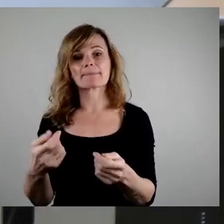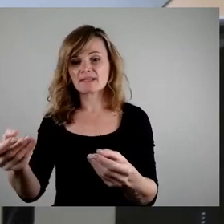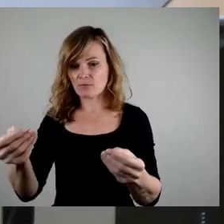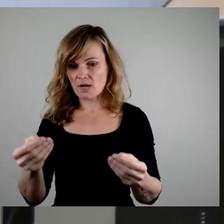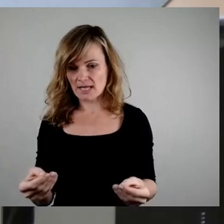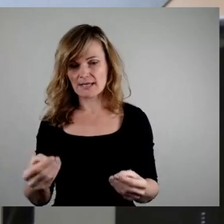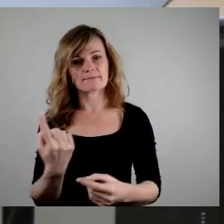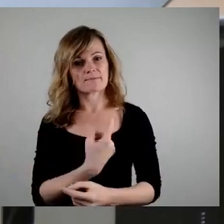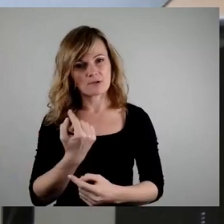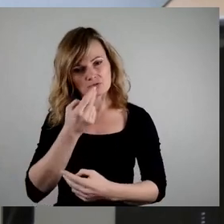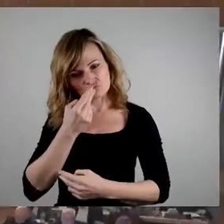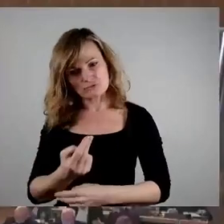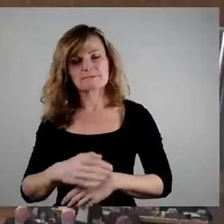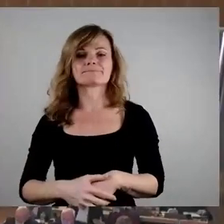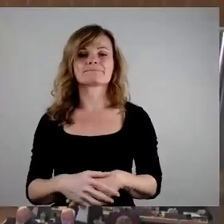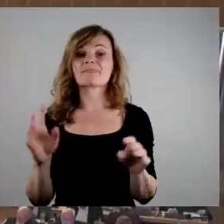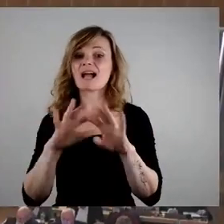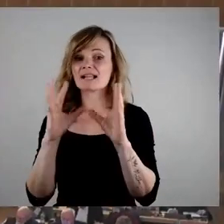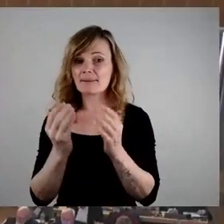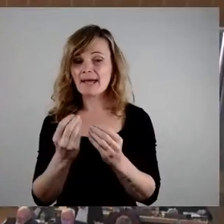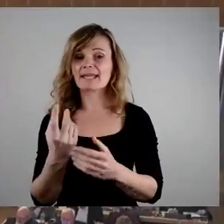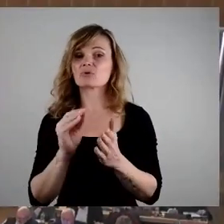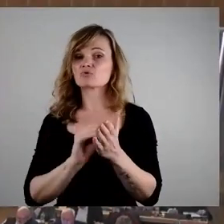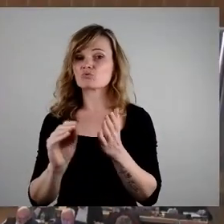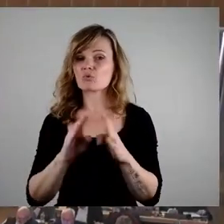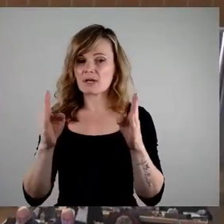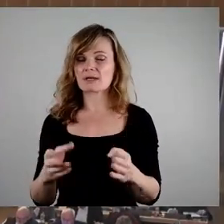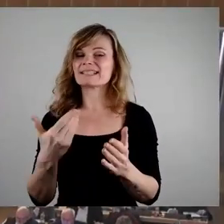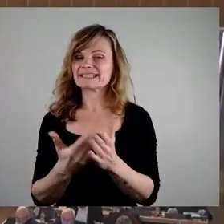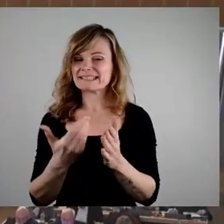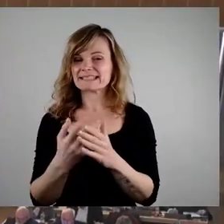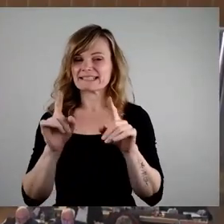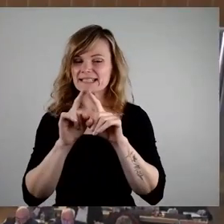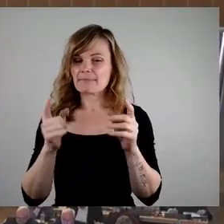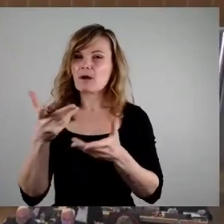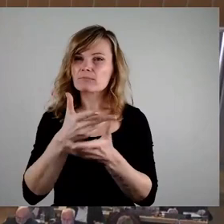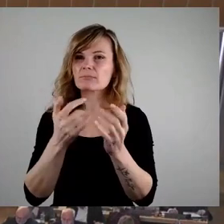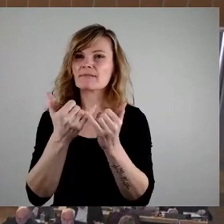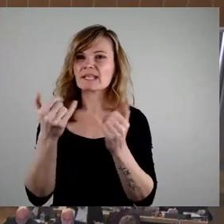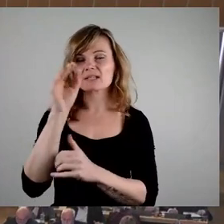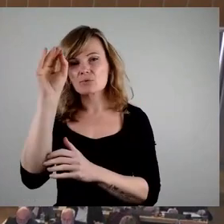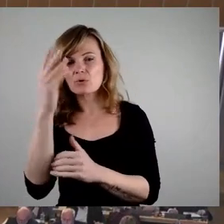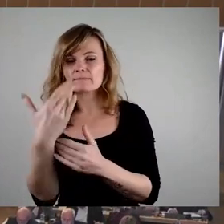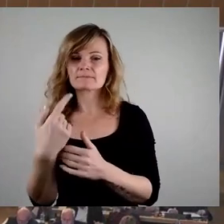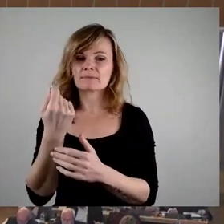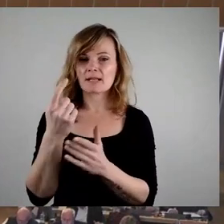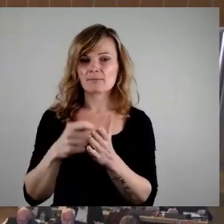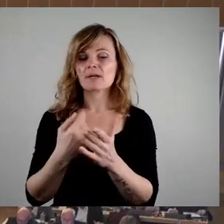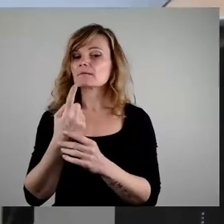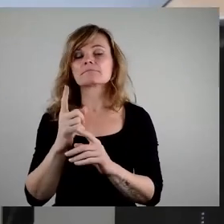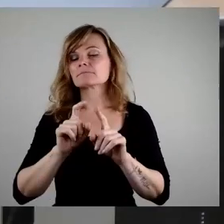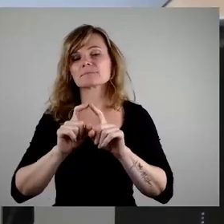generell in unseren Schulen mit diesem Thema umgehen, soll jedoch nicht Thema dieses Antrags sein. Es geht hier ausschließlich um die Auslagerungsstandorte,